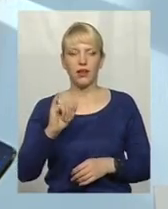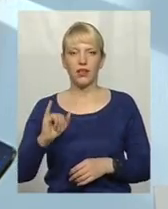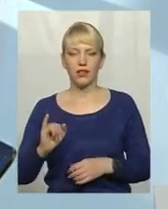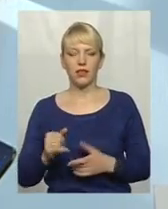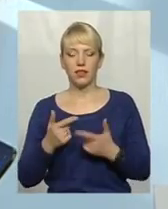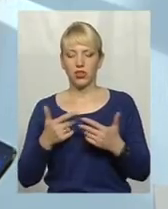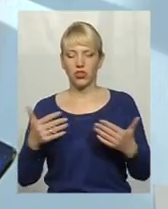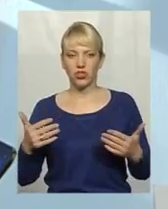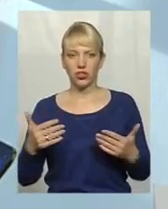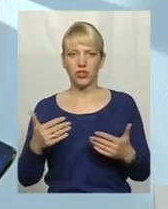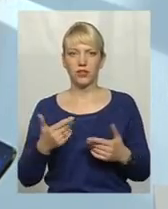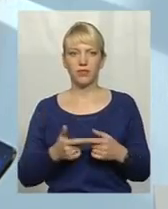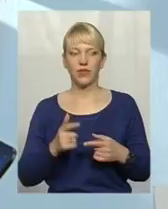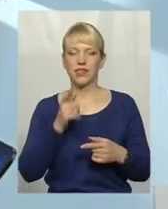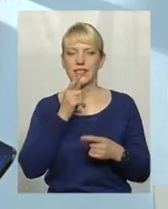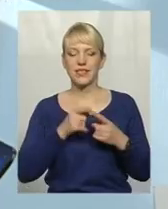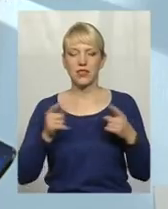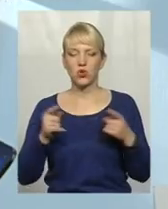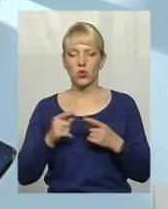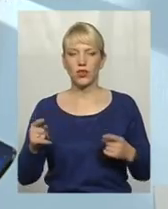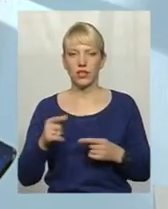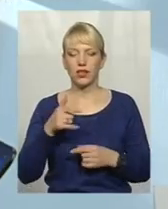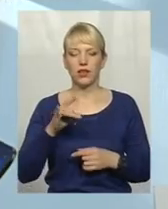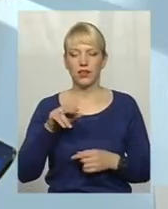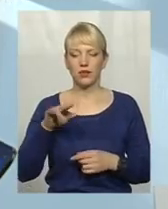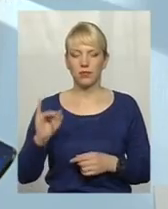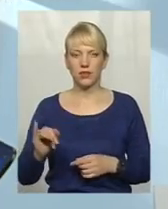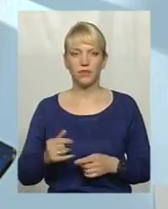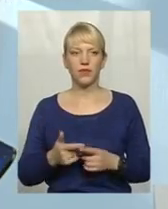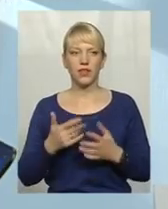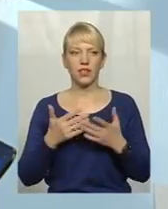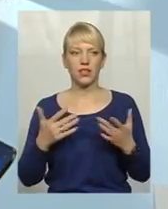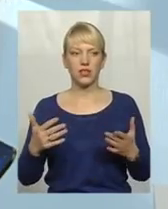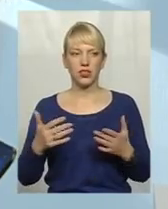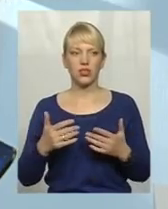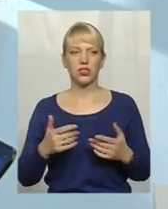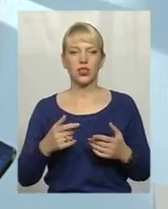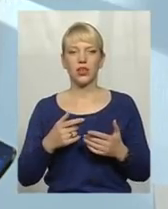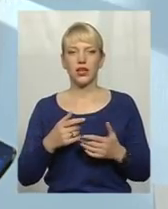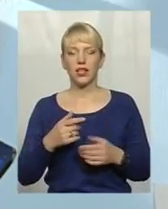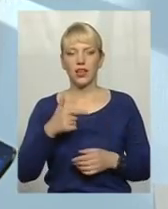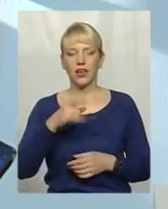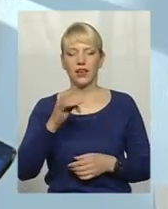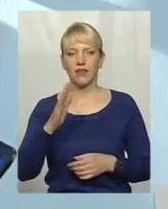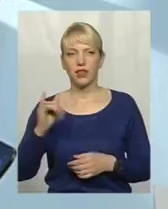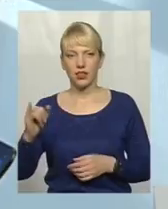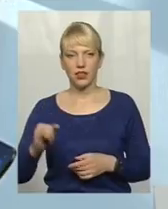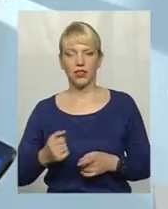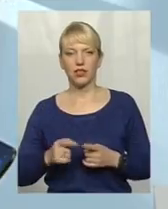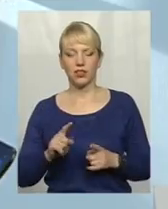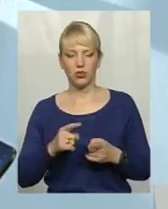сезонні грипи, тому інші респіраторні інфекції, тому